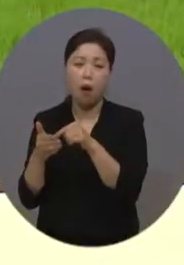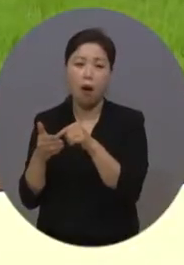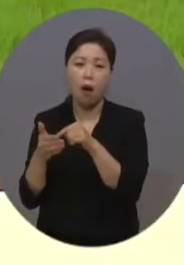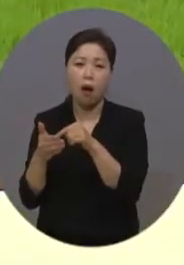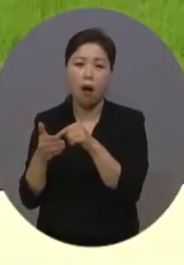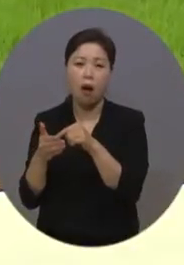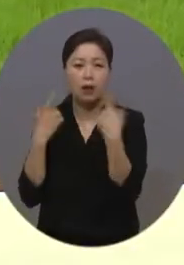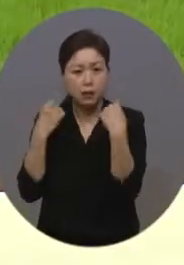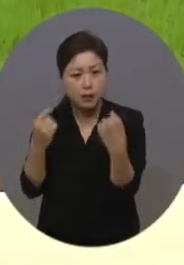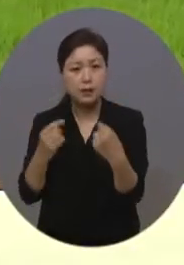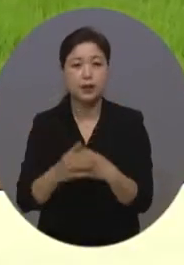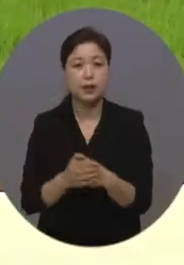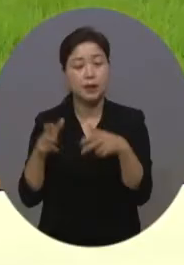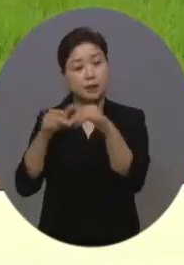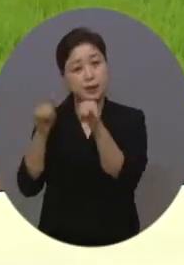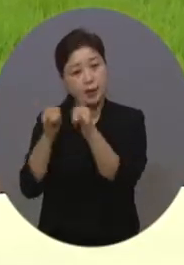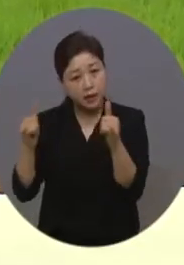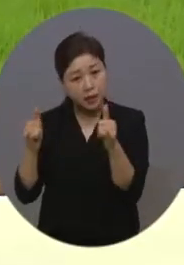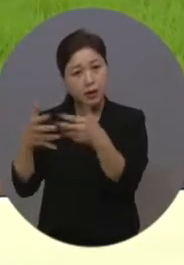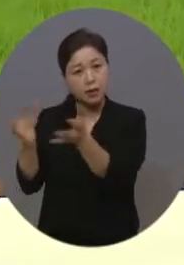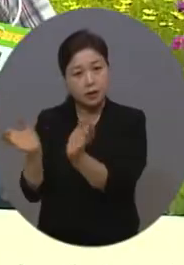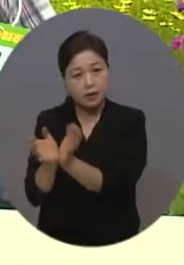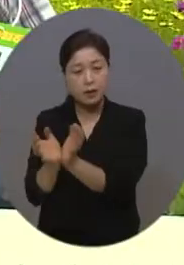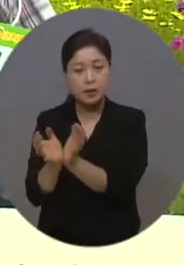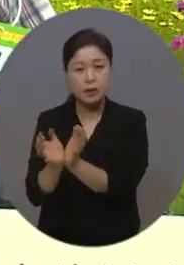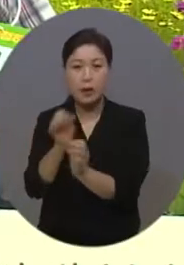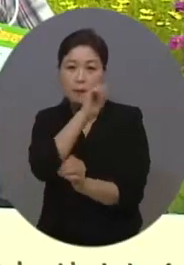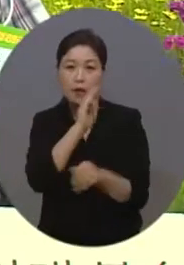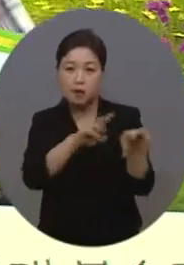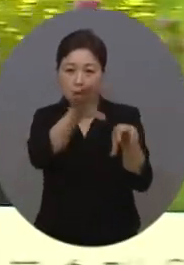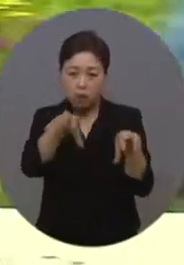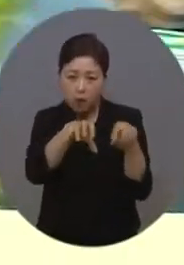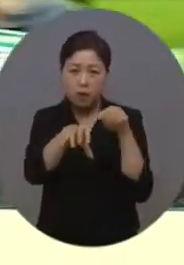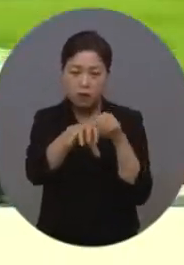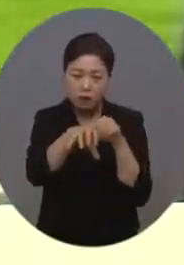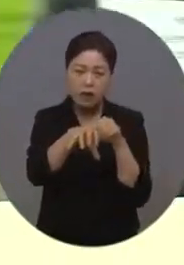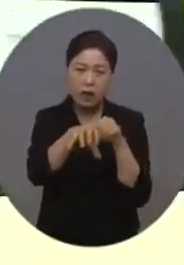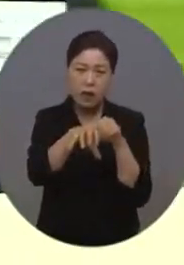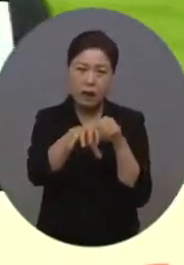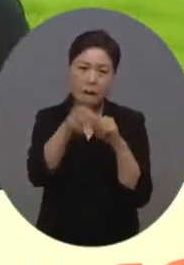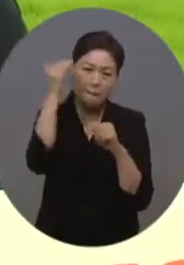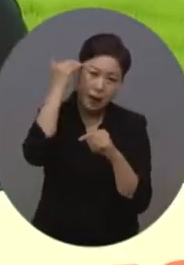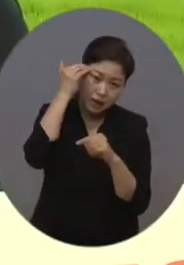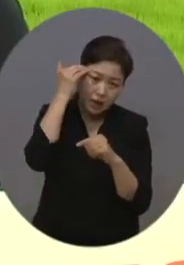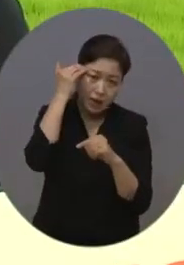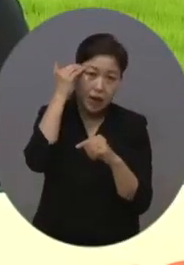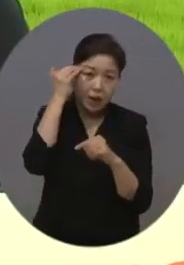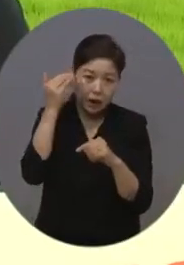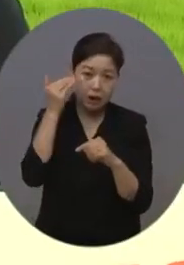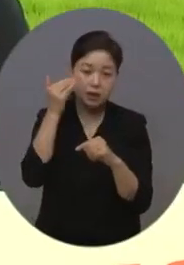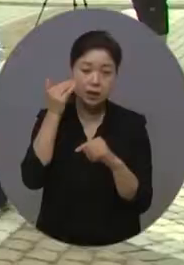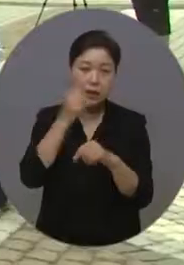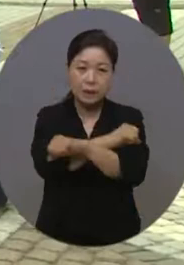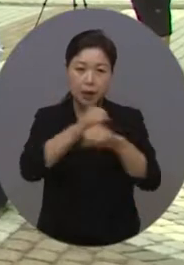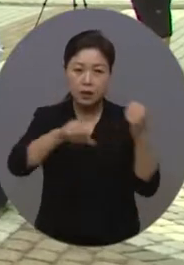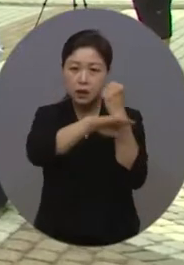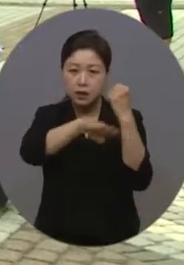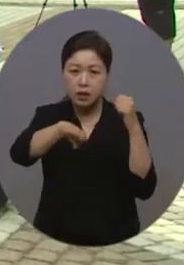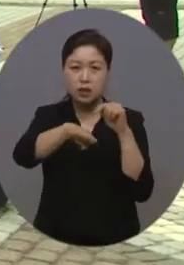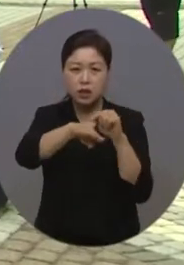이날 장애계는 편의시설 설치 의무를 가로막는 면접기준 폐지를 요청했습니다. 이를 통해 모든